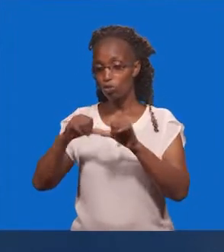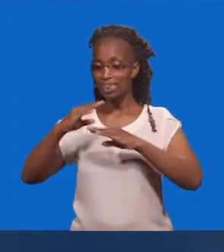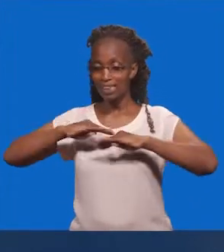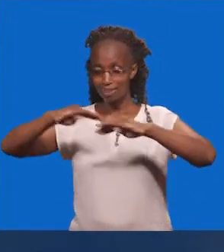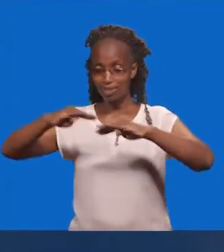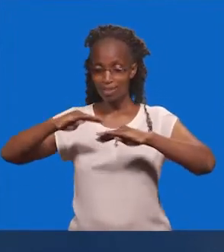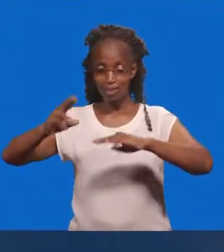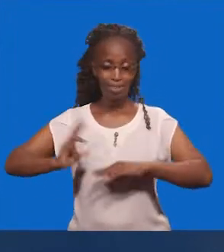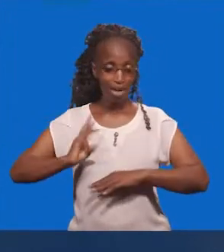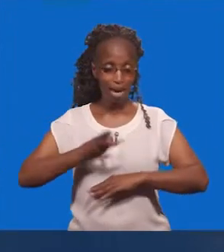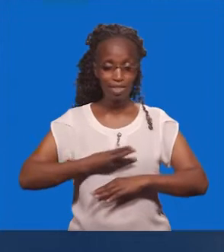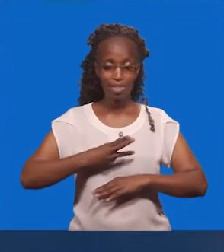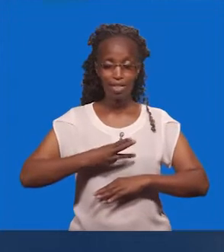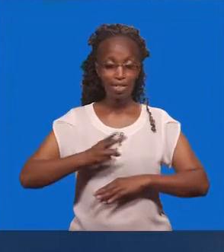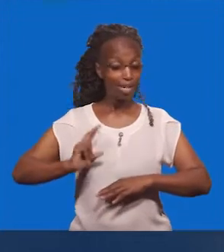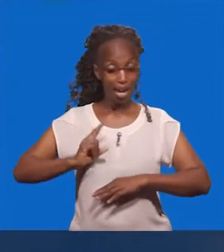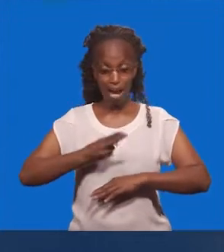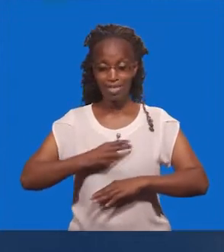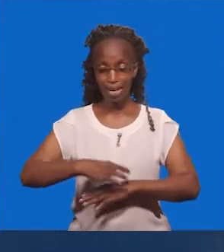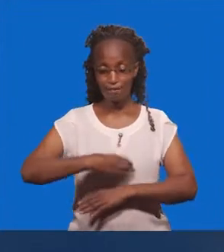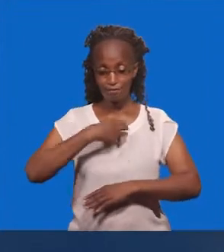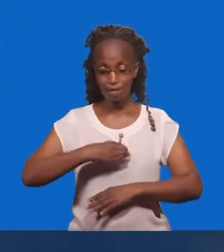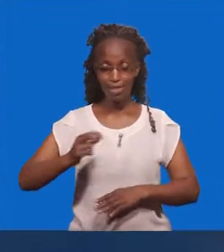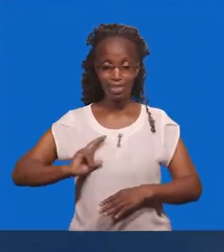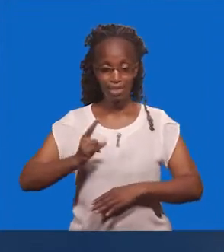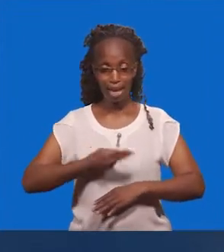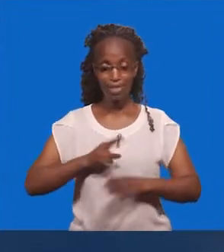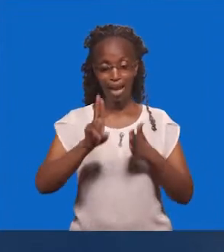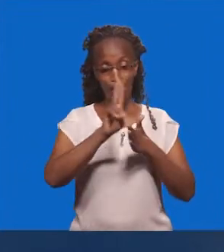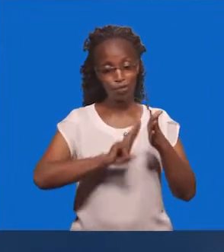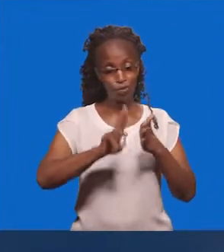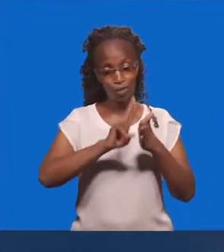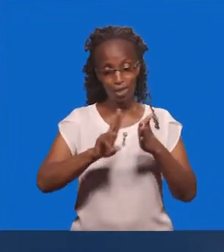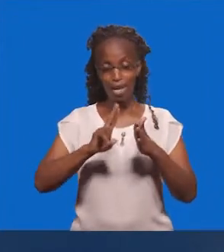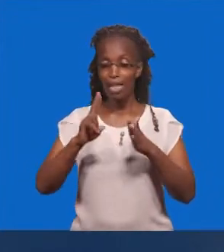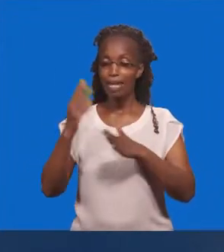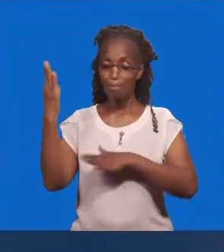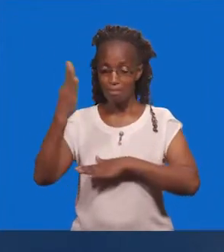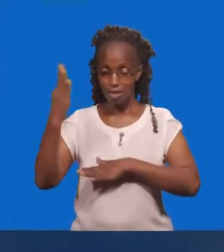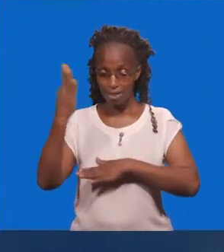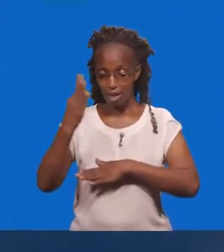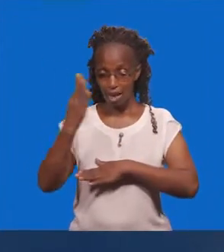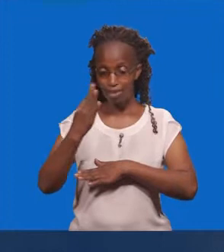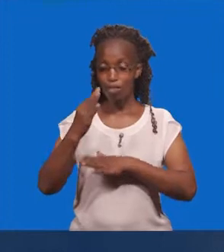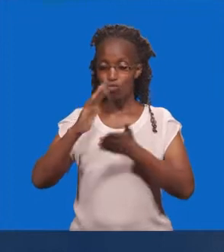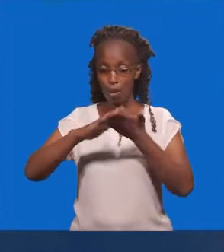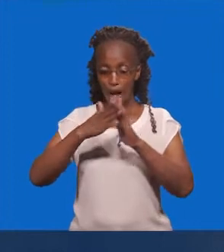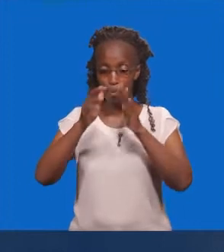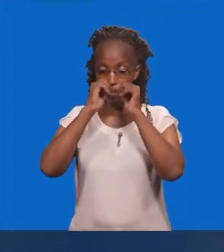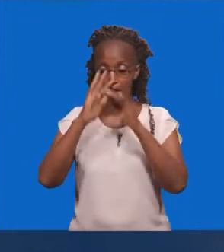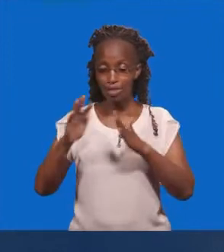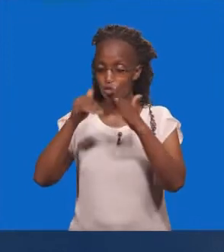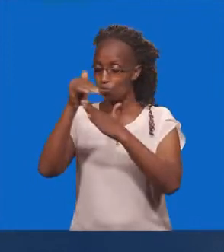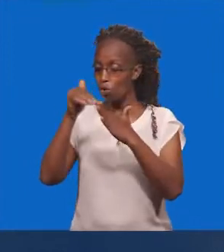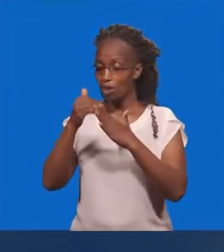kutembelea hata mutanzamaji wangu asubu ya leo Na pia hata kunitumia na hili ni kaweze kuwa baraka Kwa yule